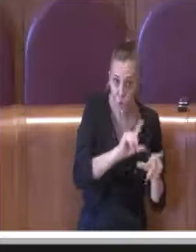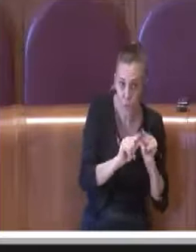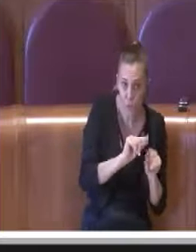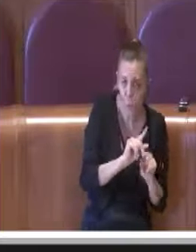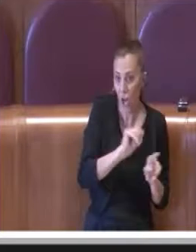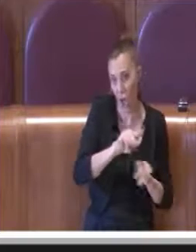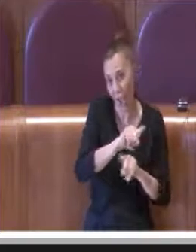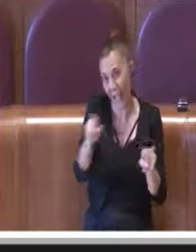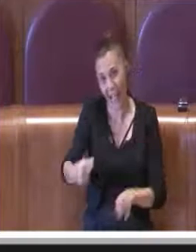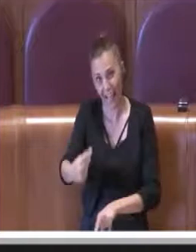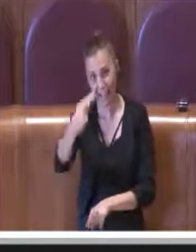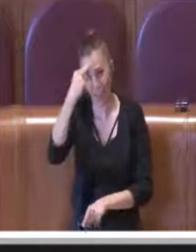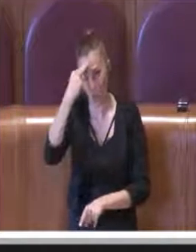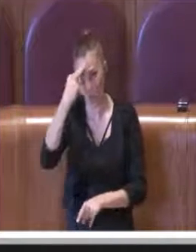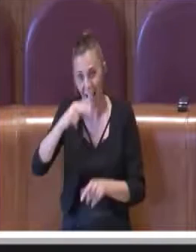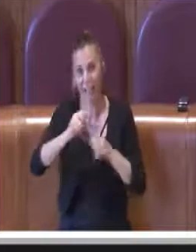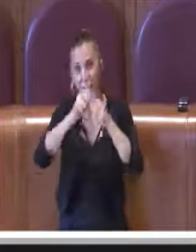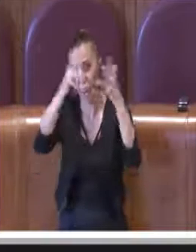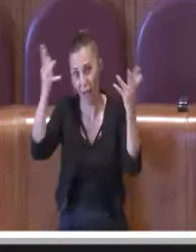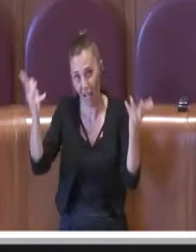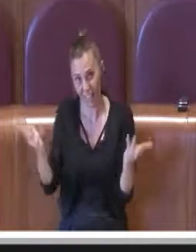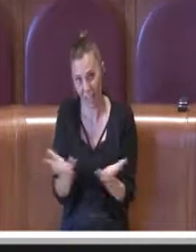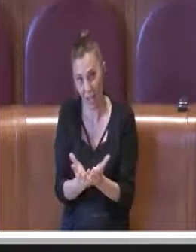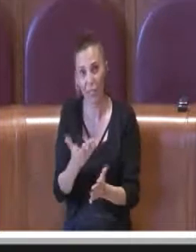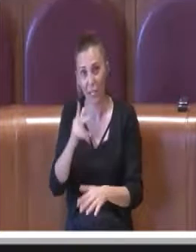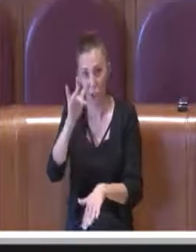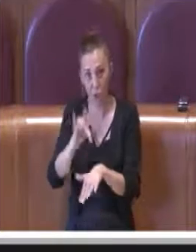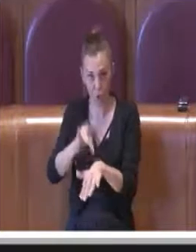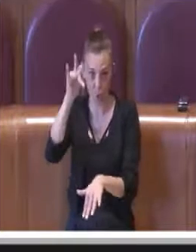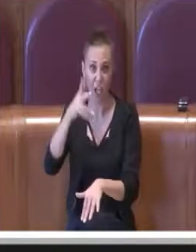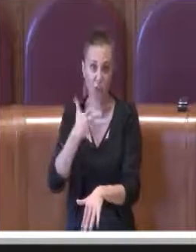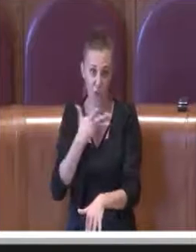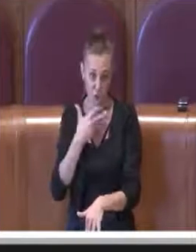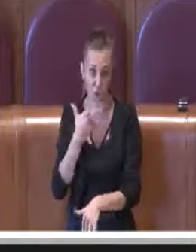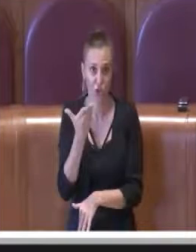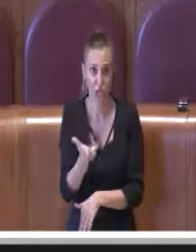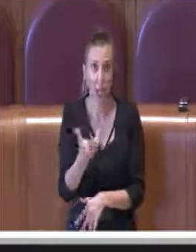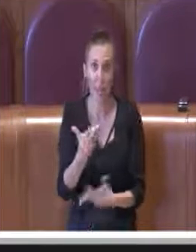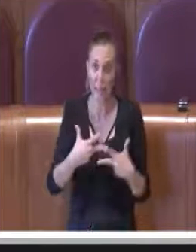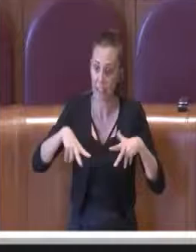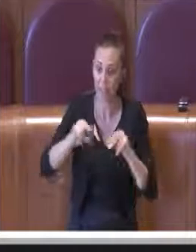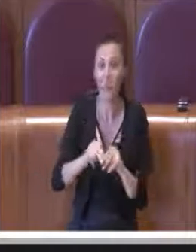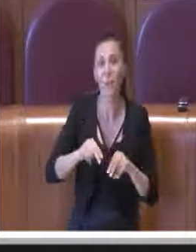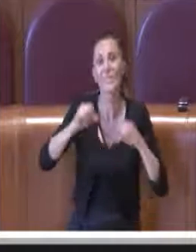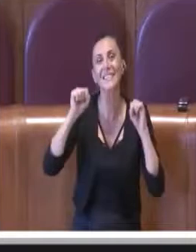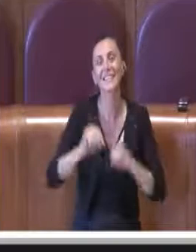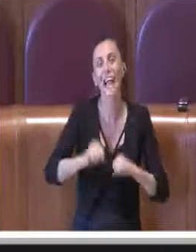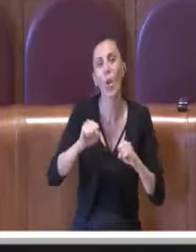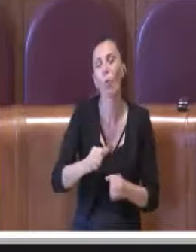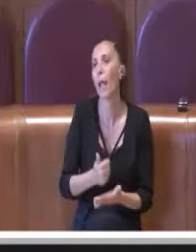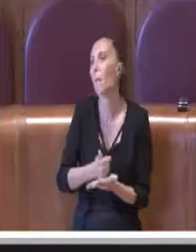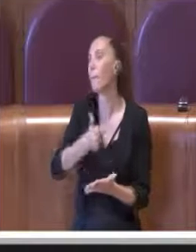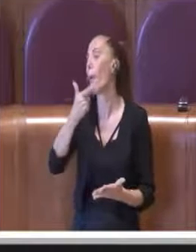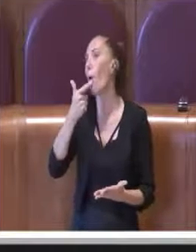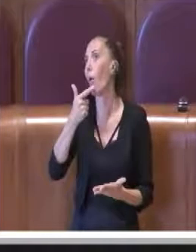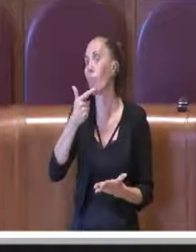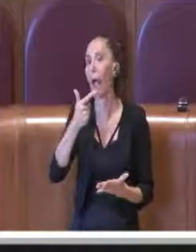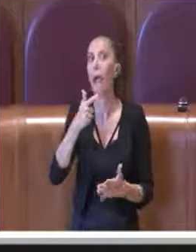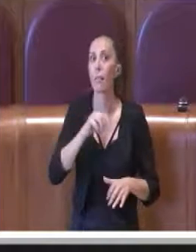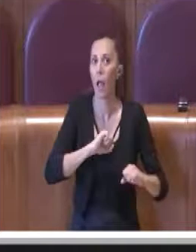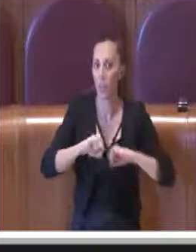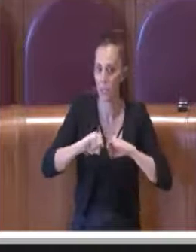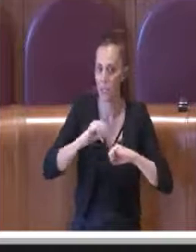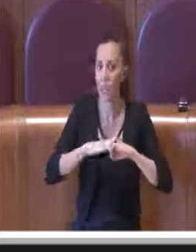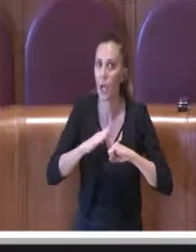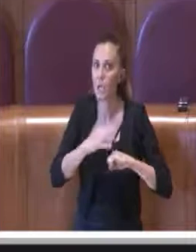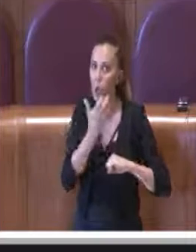una pandemia e la tutela della salute, io lo ripeto, è la cosa importantissima e fondamentale a cui questa amministrazione ci tiene.